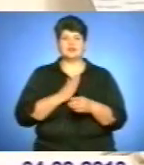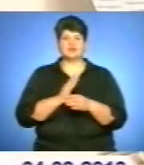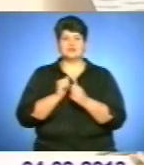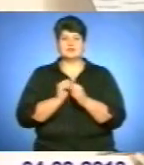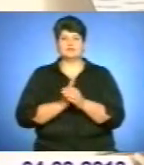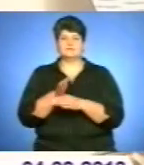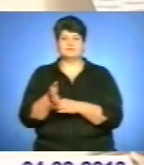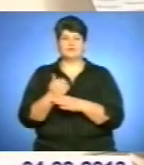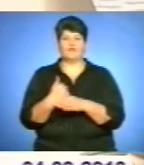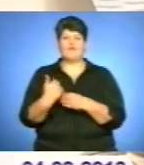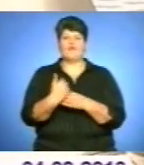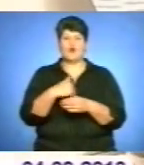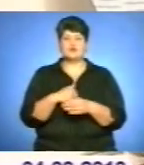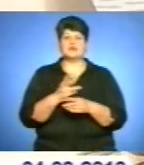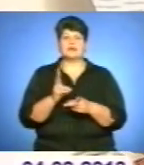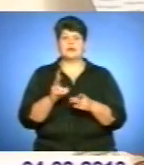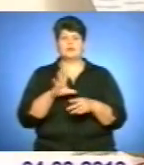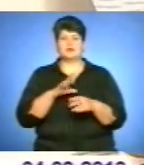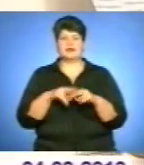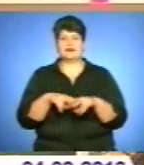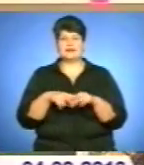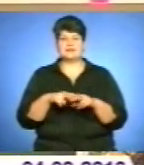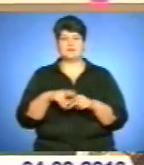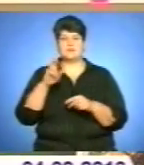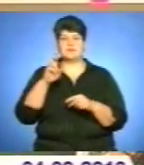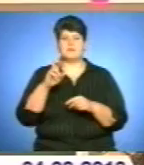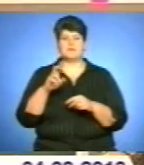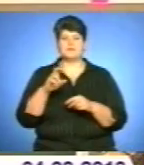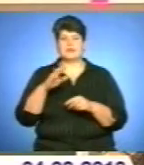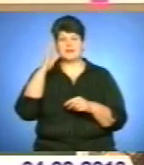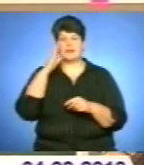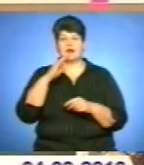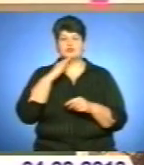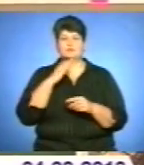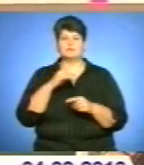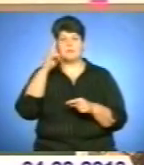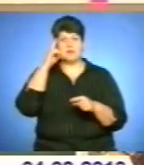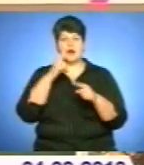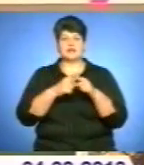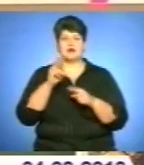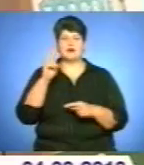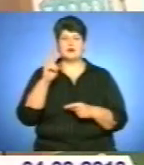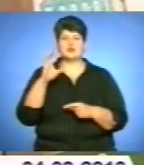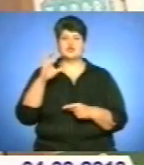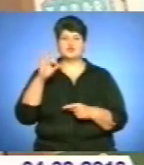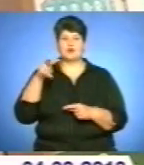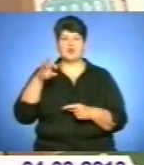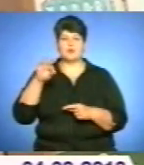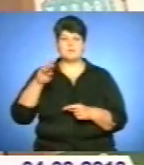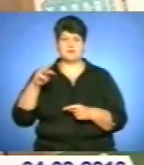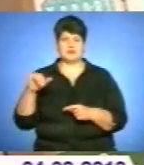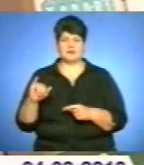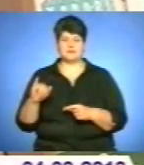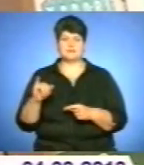Батько Василя був хрестем братові Соломії Володимиру, а мати – першою вчителькою знаної славетної співачки.